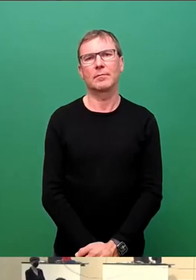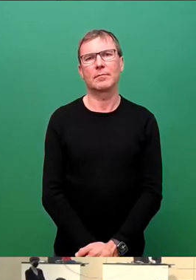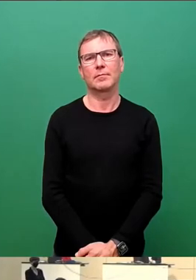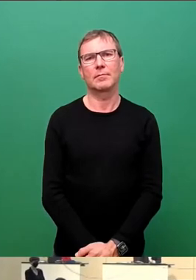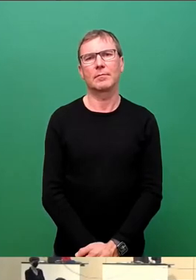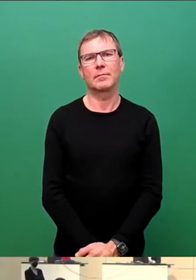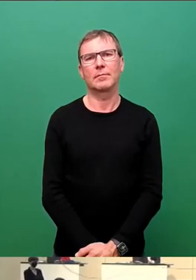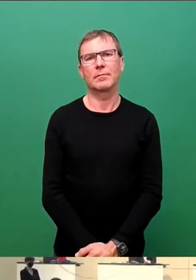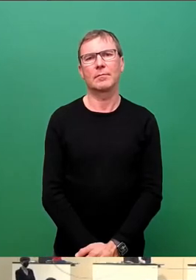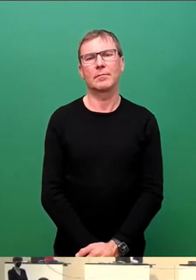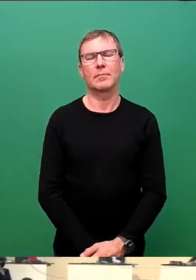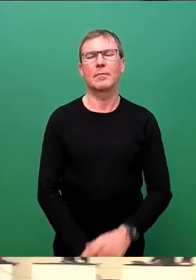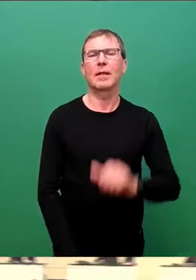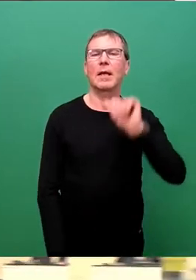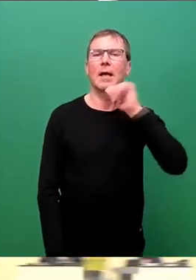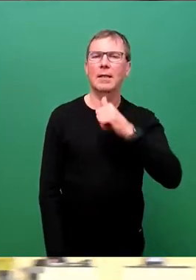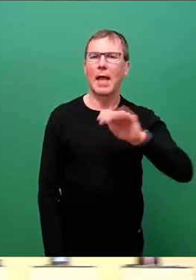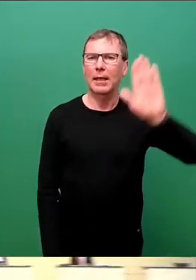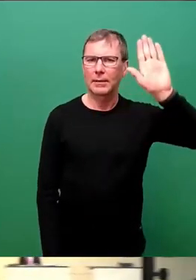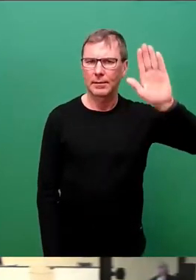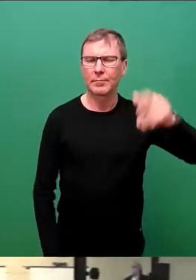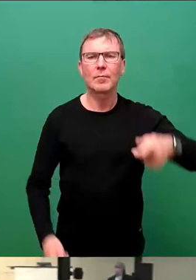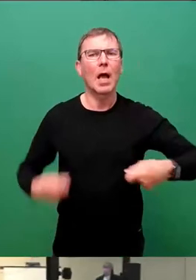Gegenstimmen? Gegenstimmen?